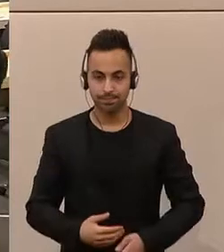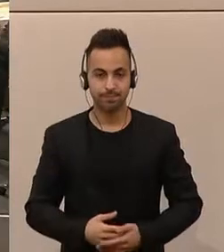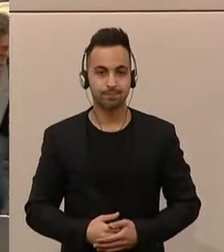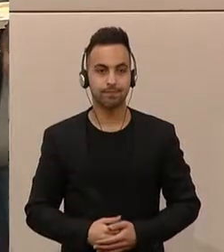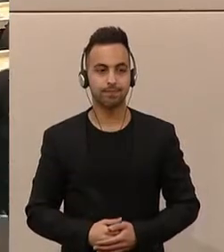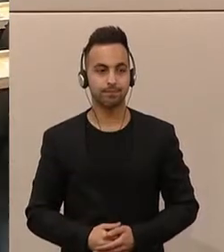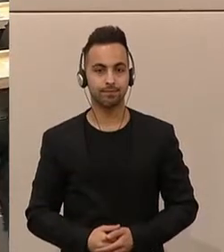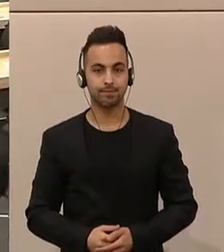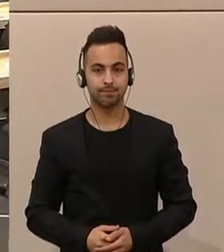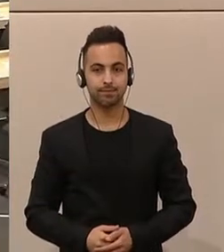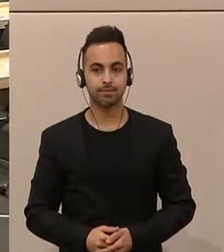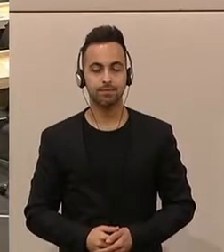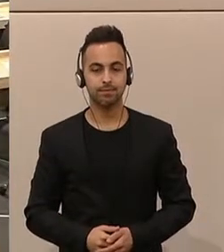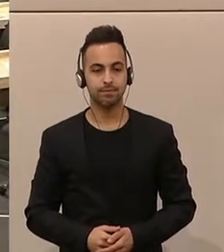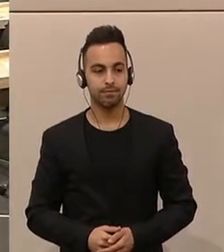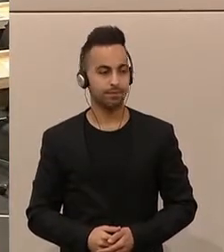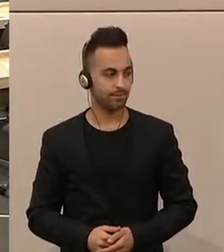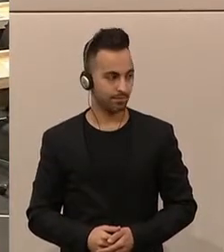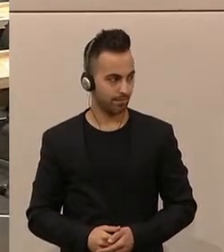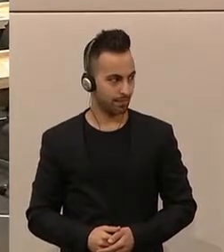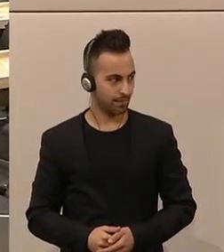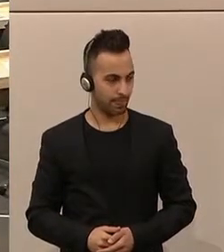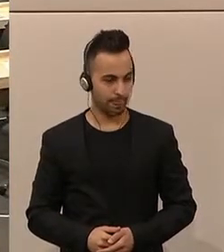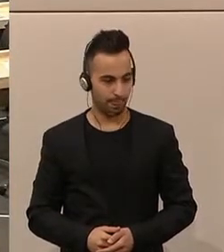Nächster Redner Christoph Zaritz, ÖVP.